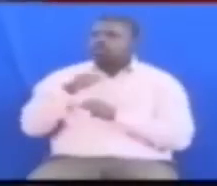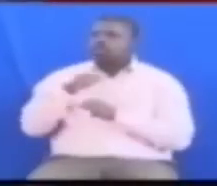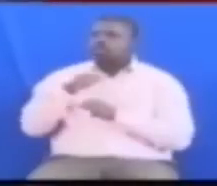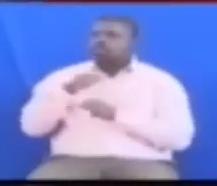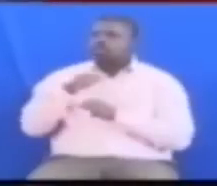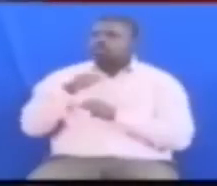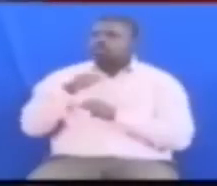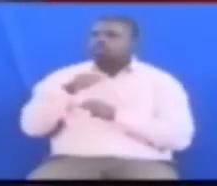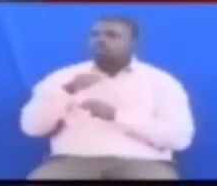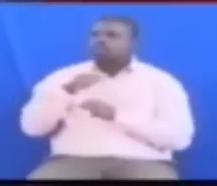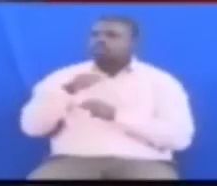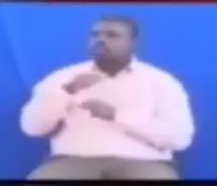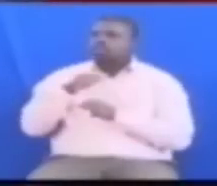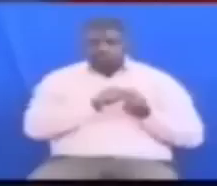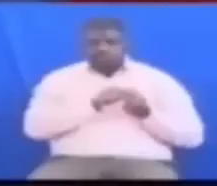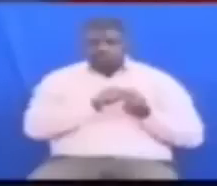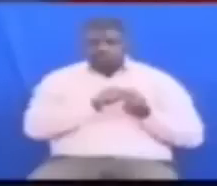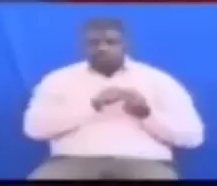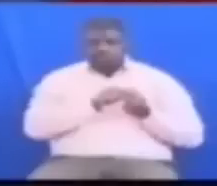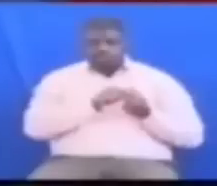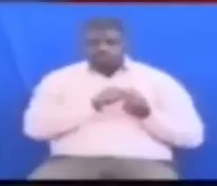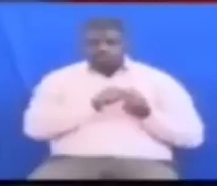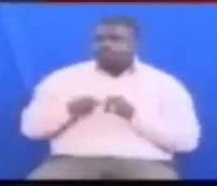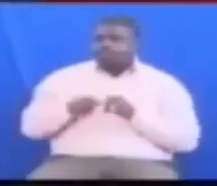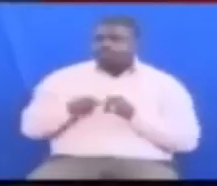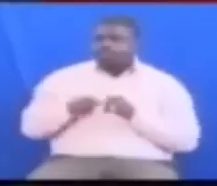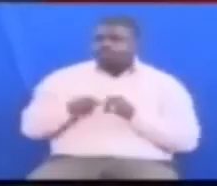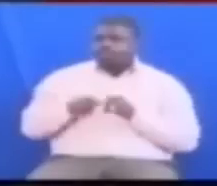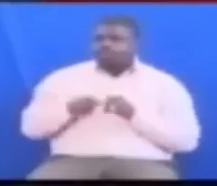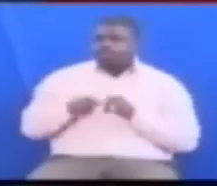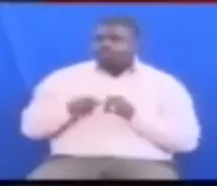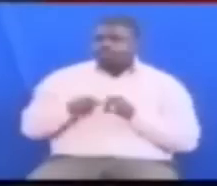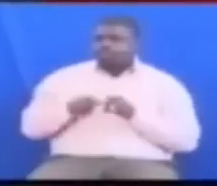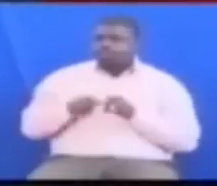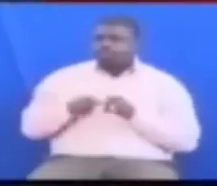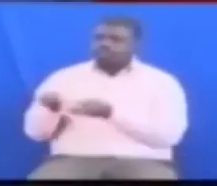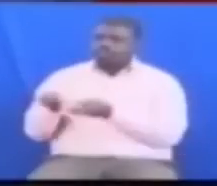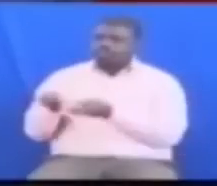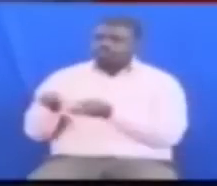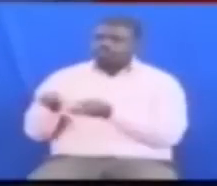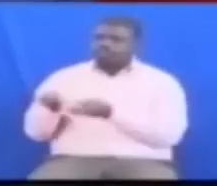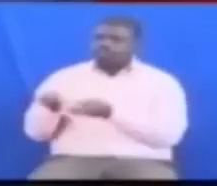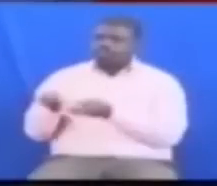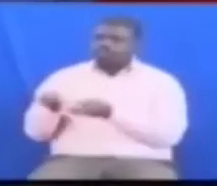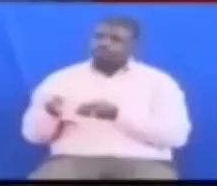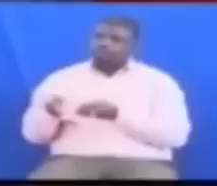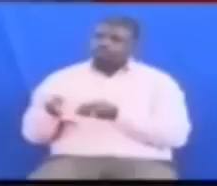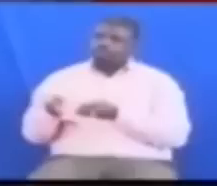madiwani ambao wanazungumuza mambo mazito sana Kwa mba mikataba, yule mkandarasi aliopewa Aliopewa ule mdadi